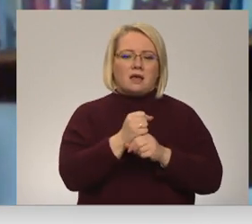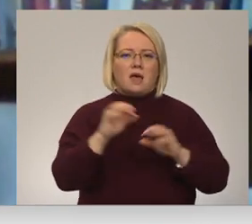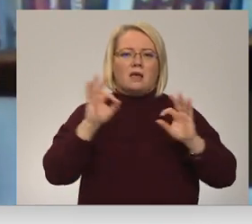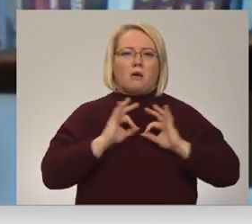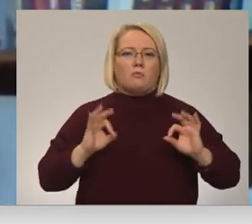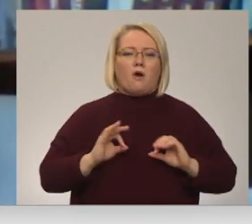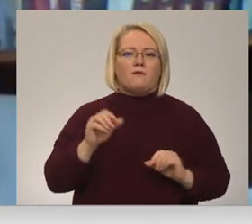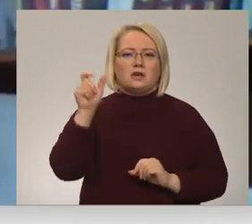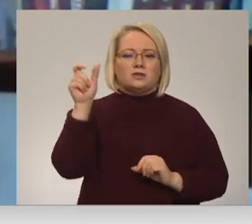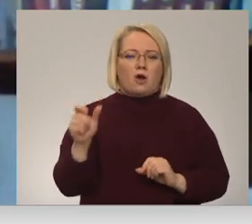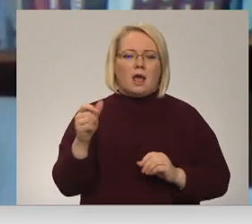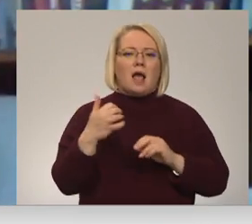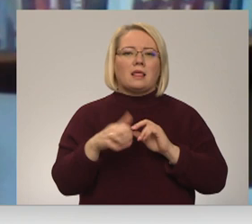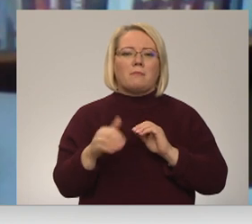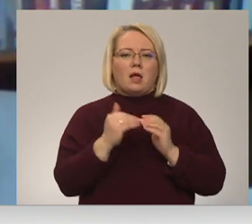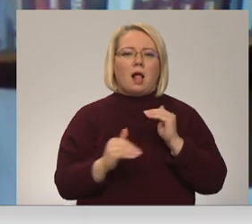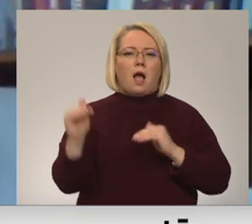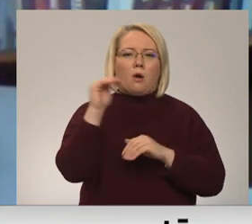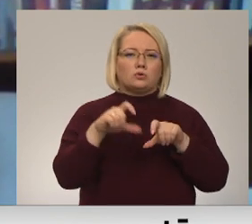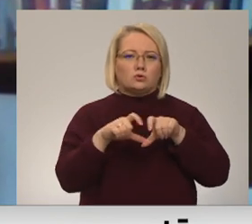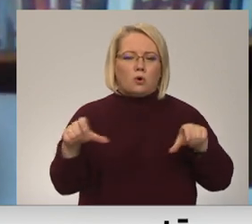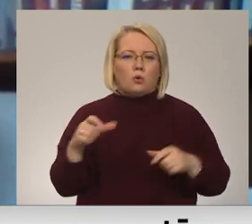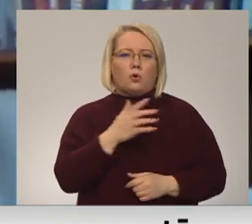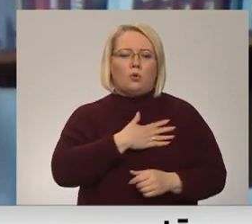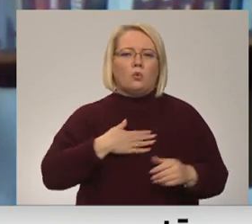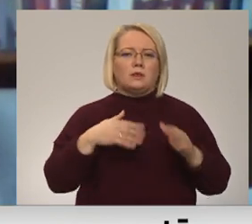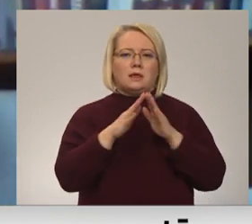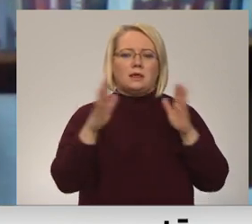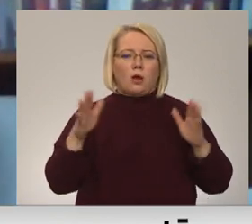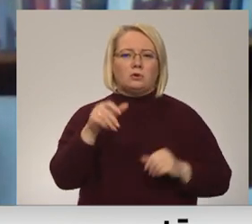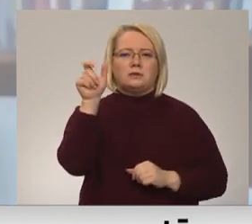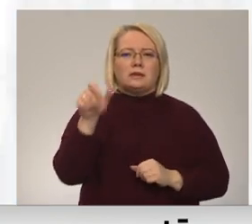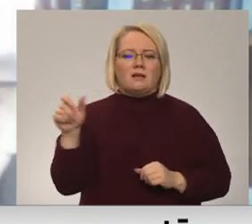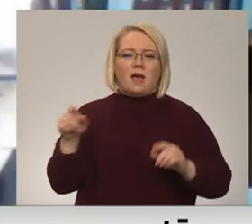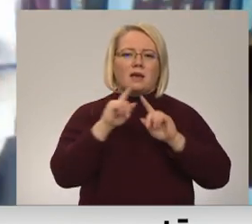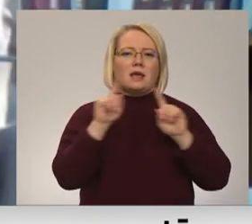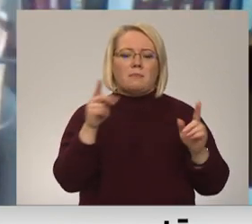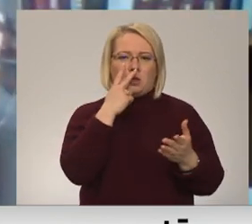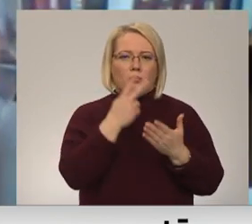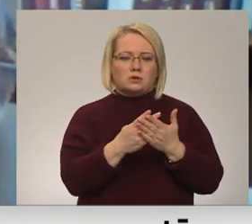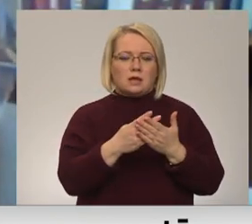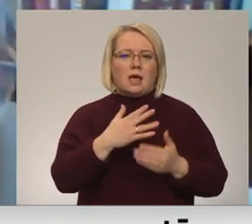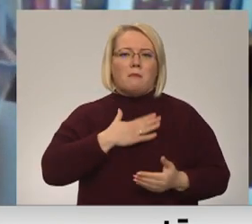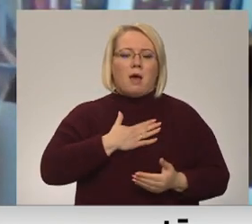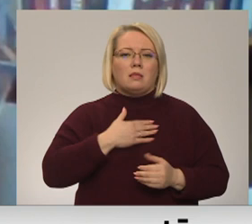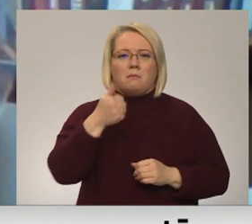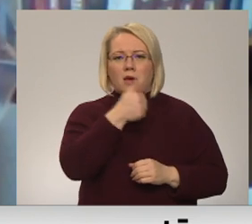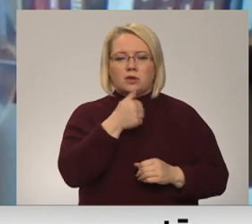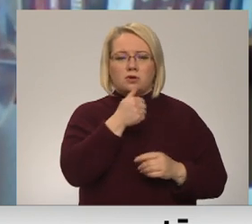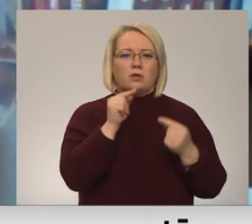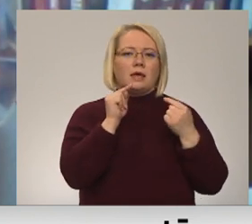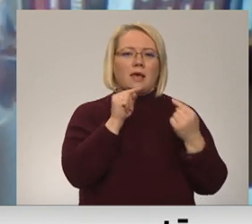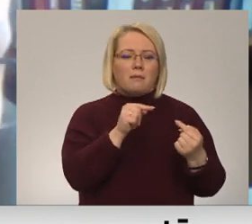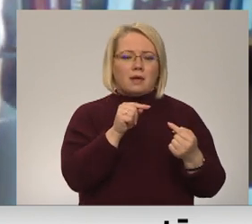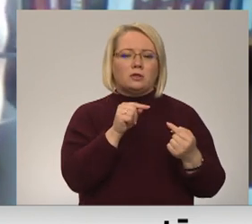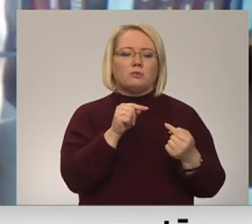mūsu liberālajām augstskolām, kur jau ļoti daudzi cilvēki ar īpatnējiem uzskatiem. Man personīgi ir iebildums pret to,